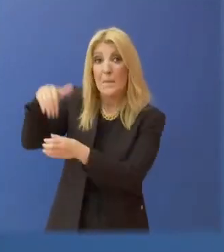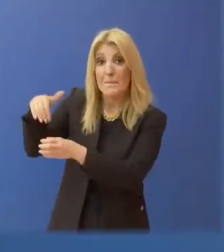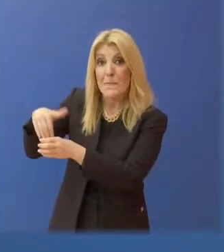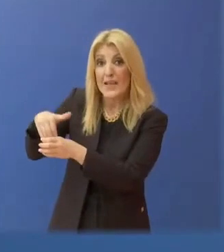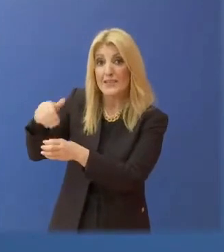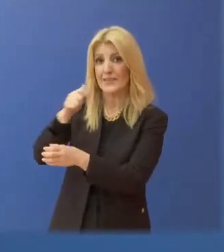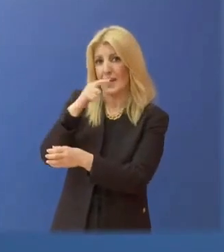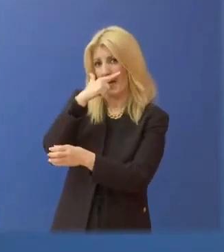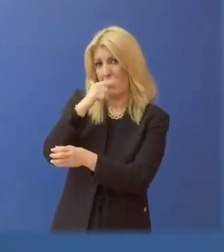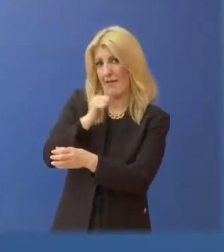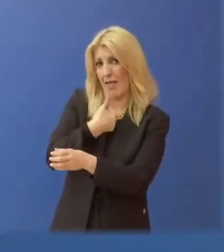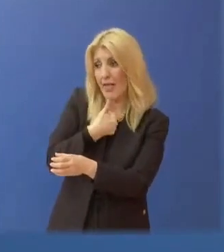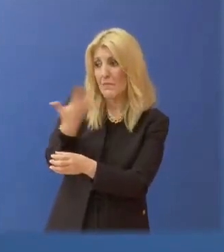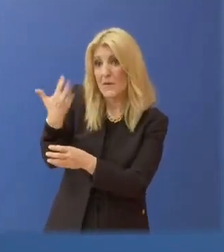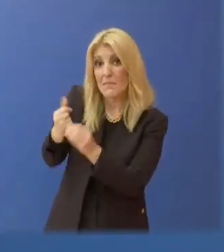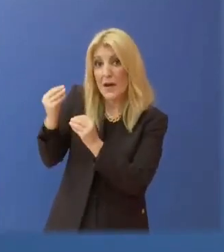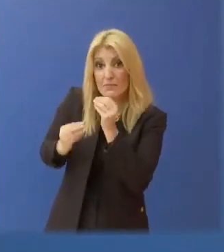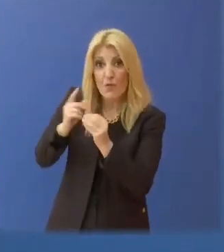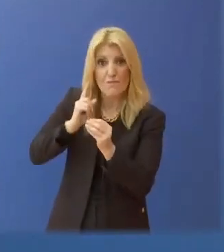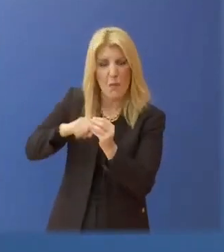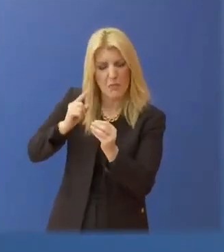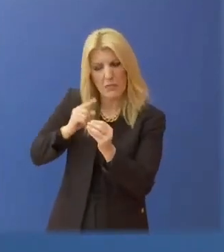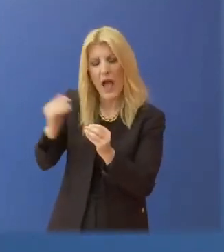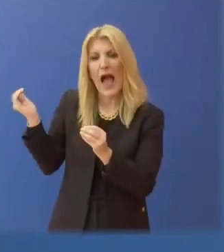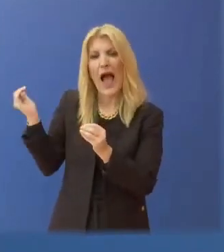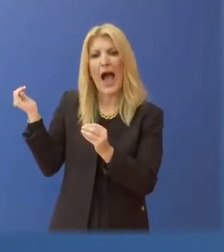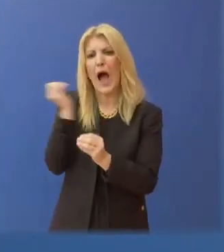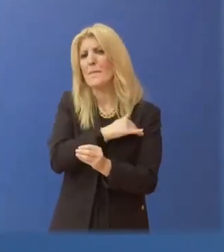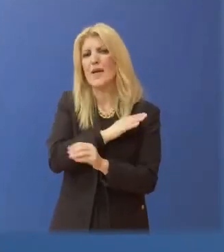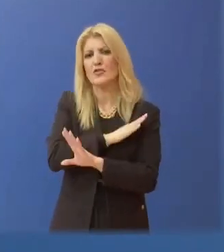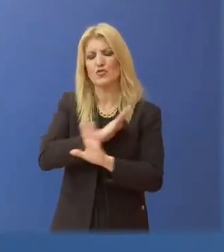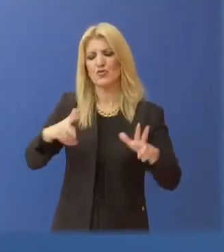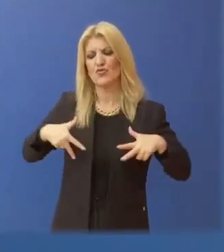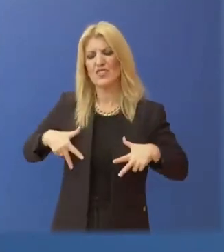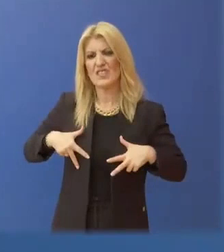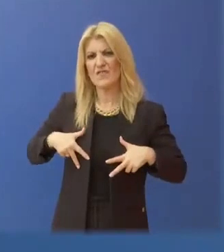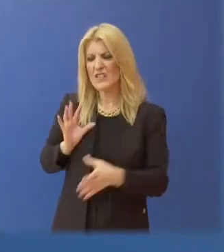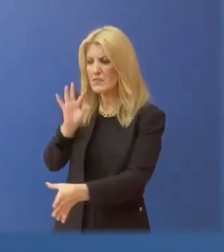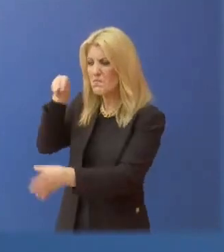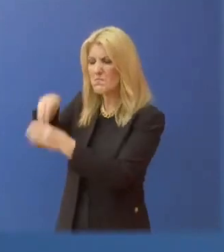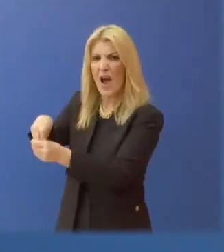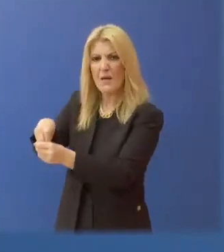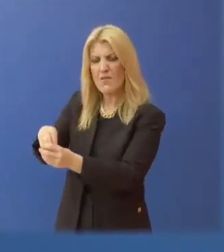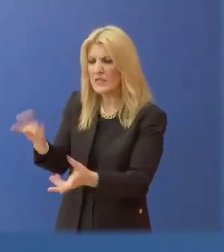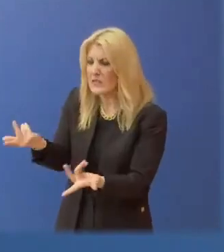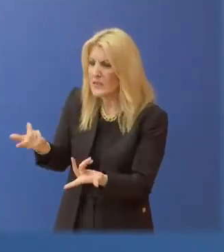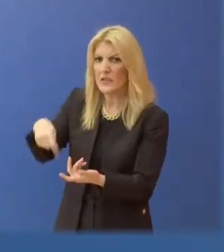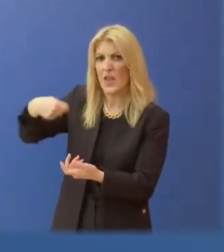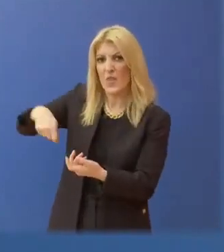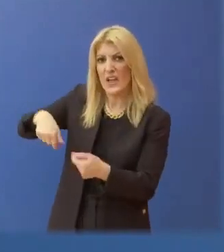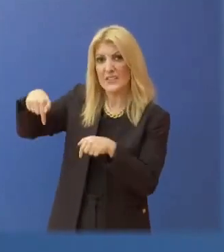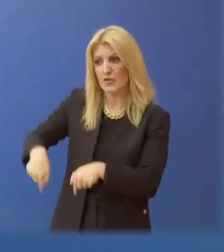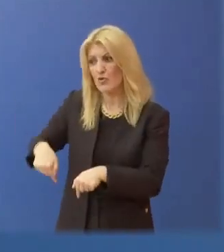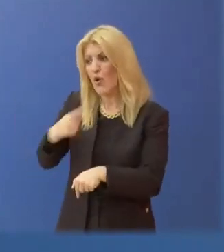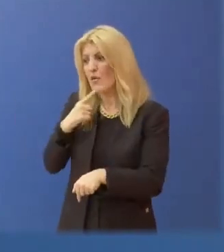Εθνική Υπηρεσία Πληροφοριών, με τις κινήσεις της άμεσης που έκανε η κυβέρνηση τότε, σε ό,τι αφορά το παρελθόν και με τη δικαστική έρευνα που βρίσκεται σε